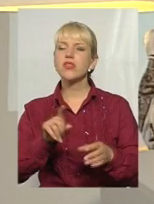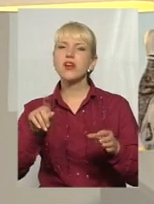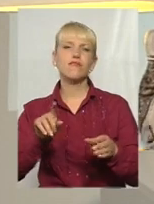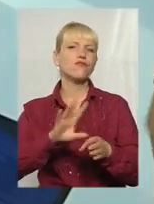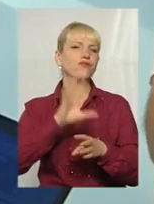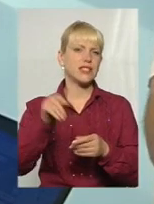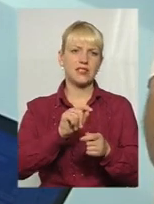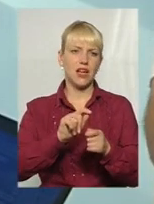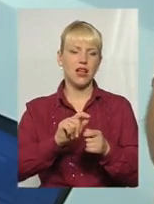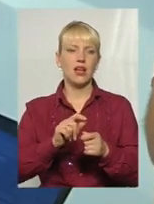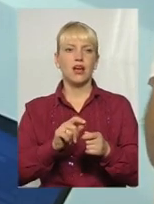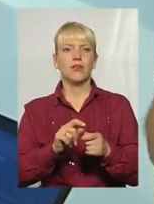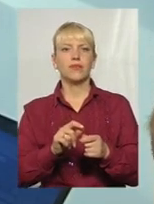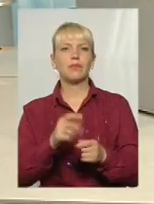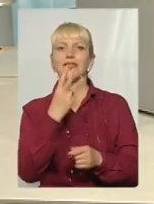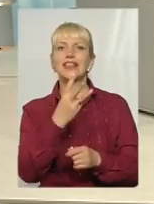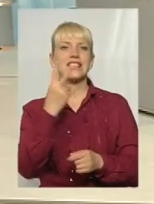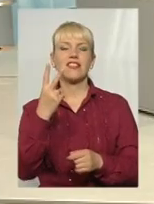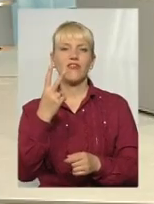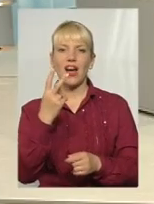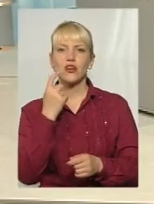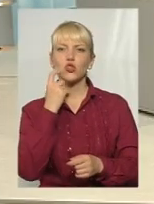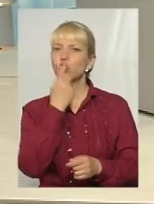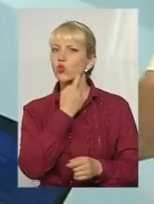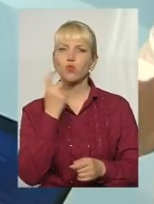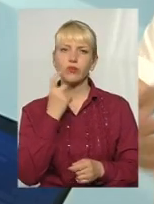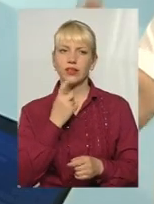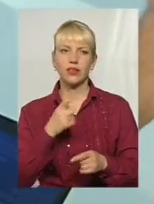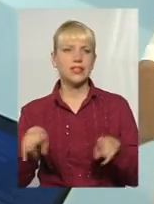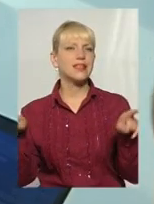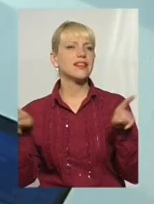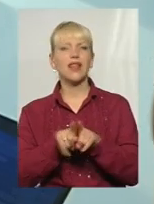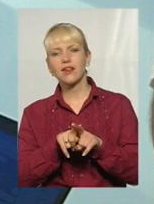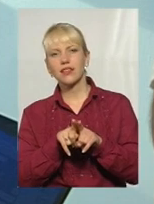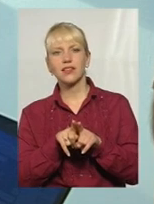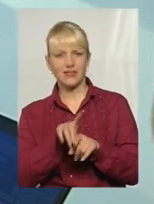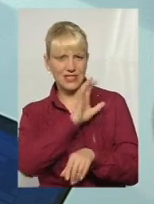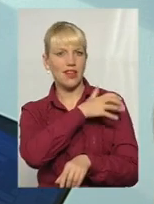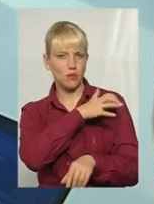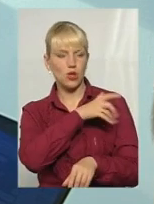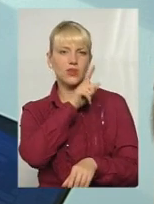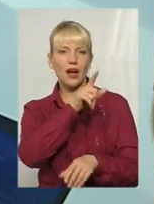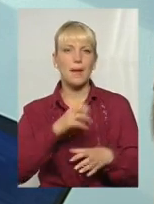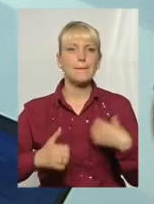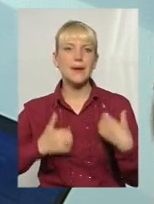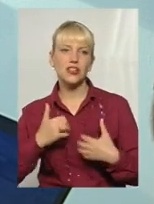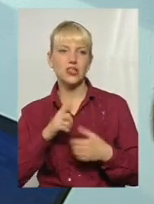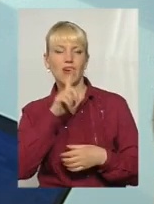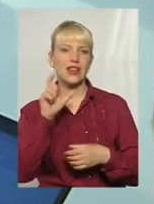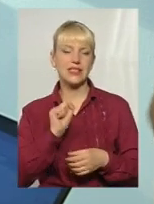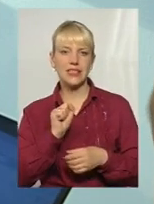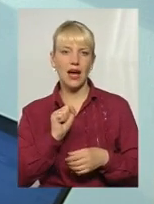лікувати все життя. Ну зуби десь там в Санкт-Петербурге, так вони переживали за пацієнта,